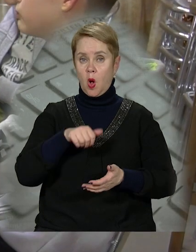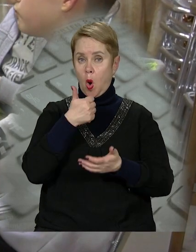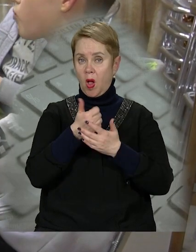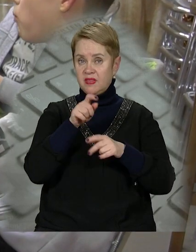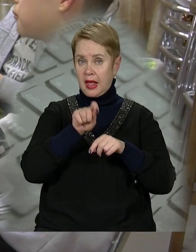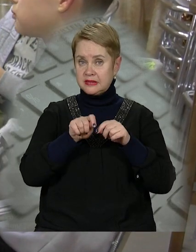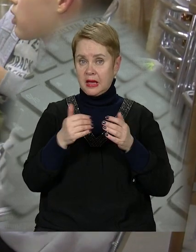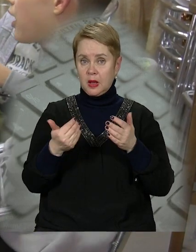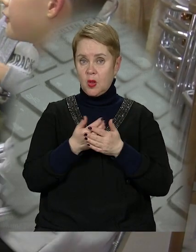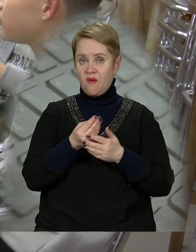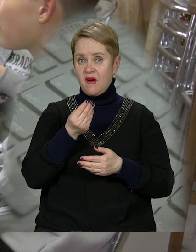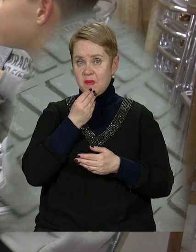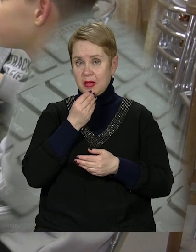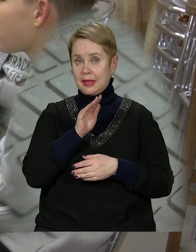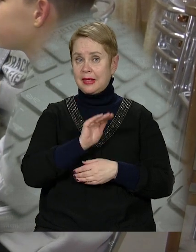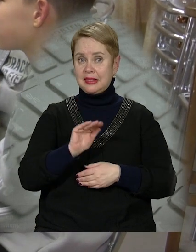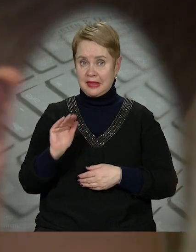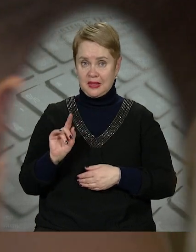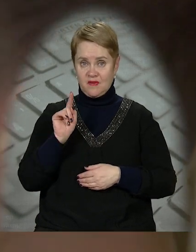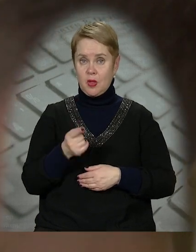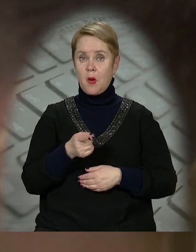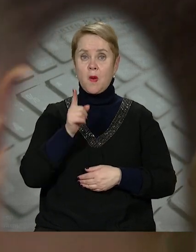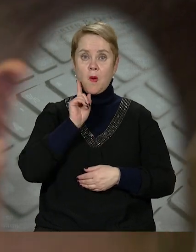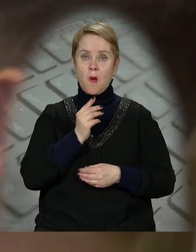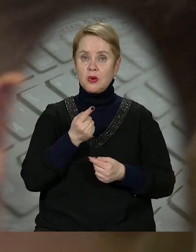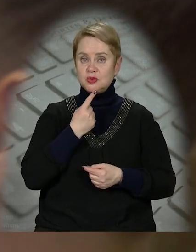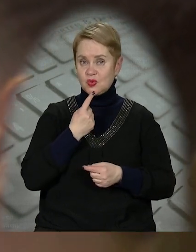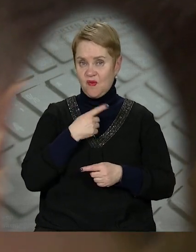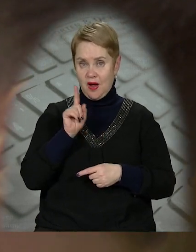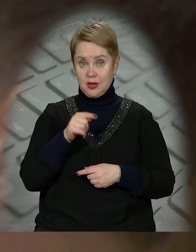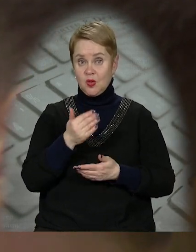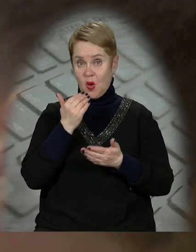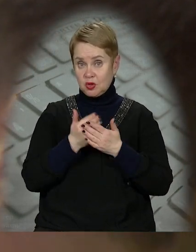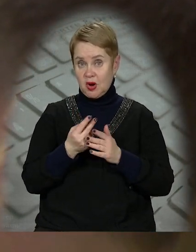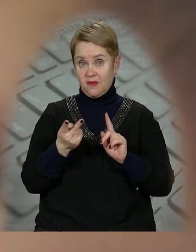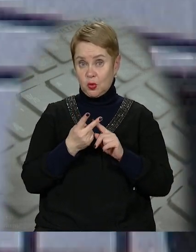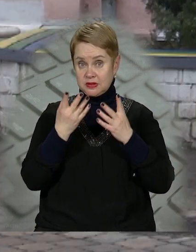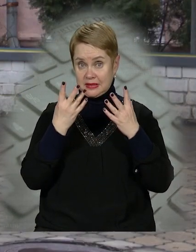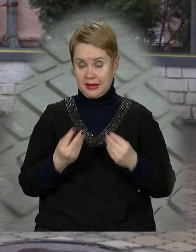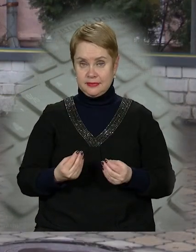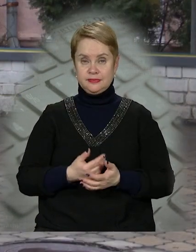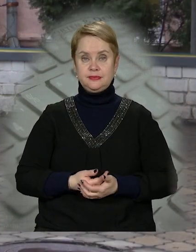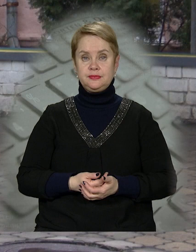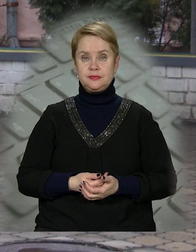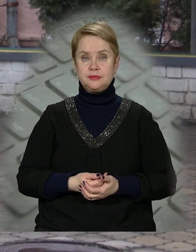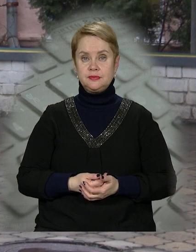Головні експерти з нового меню, звичайно, діти. Вони і куштували ці страви. До речі, вже вдруге за цей день.